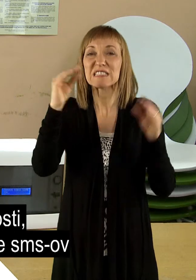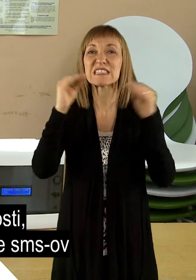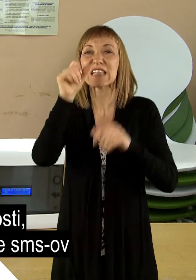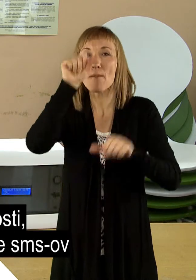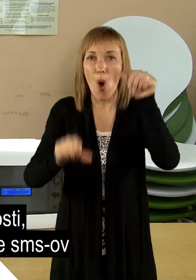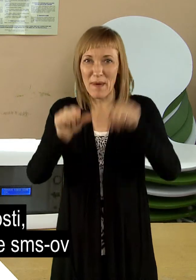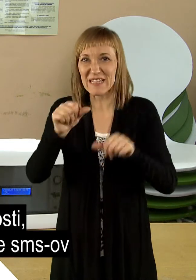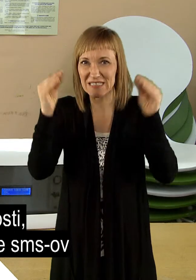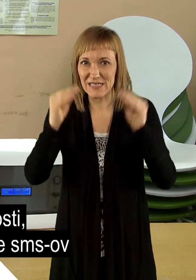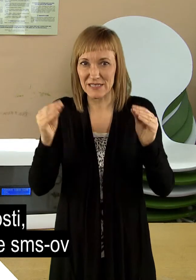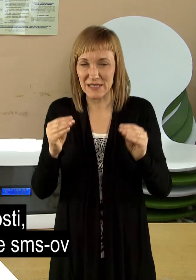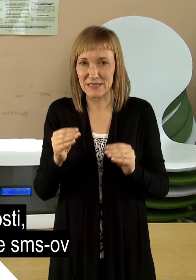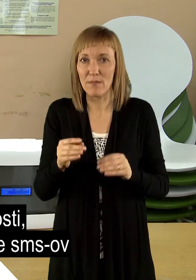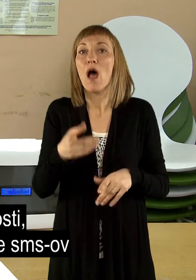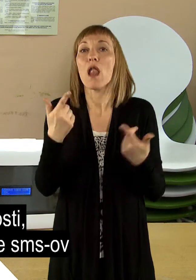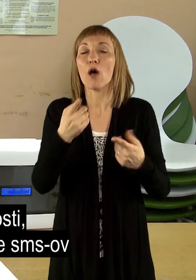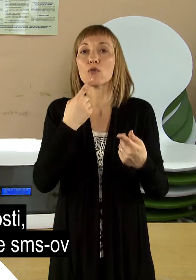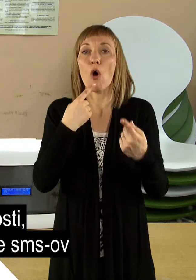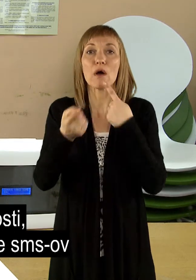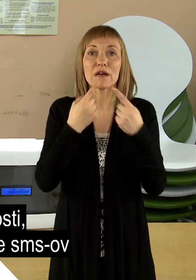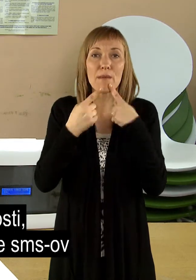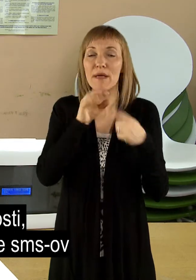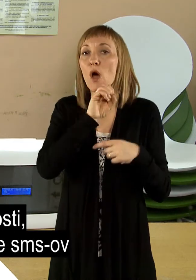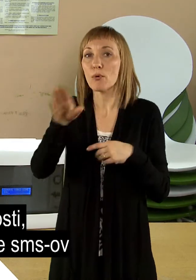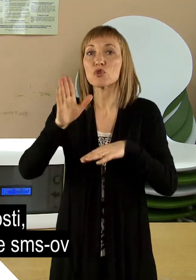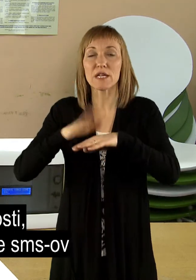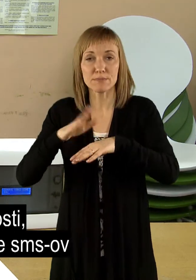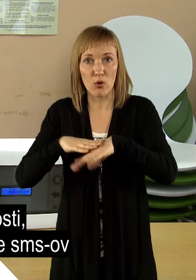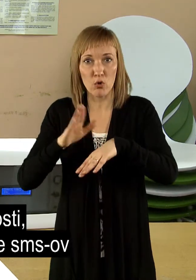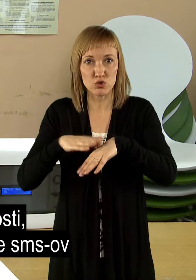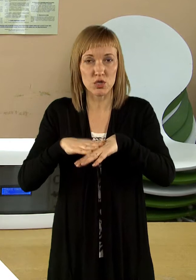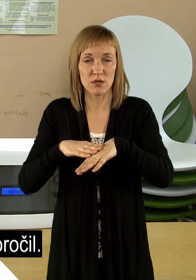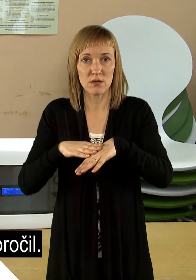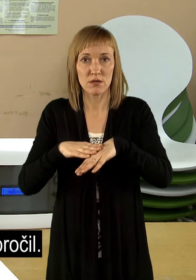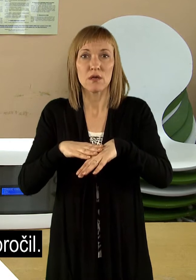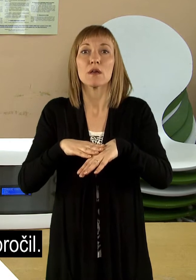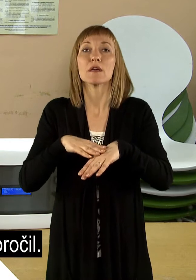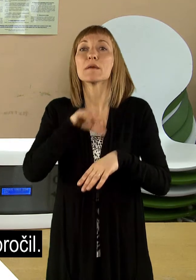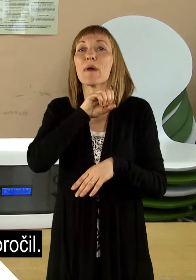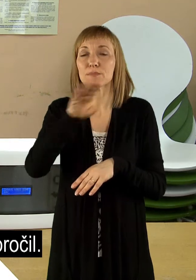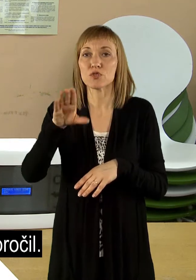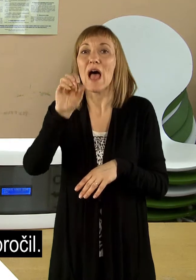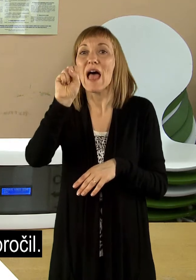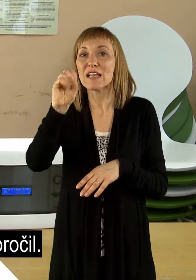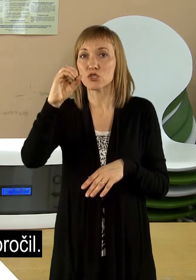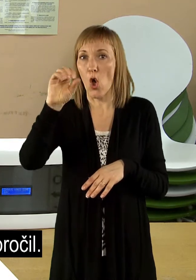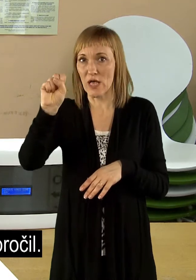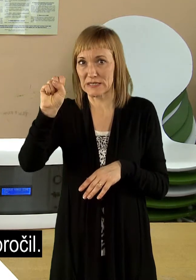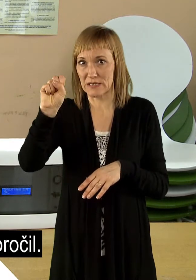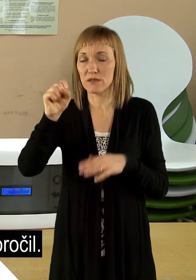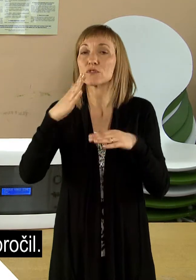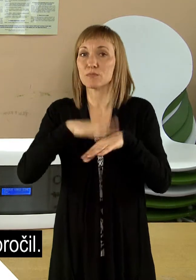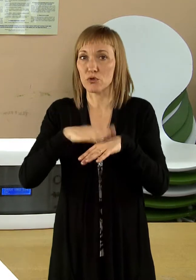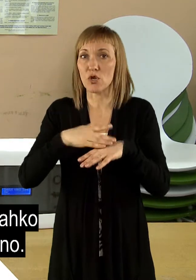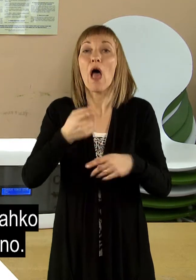ima tri funkcionalnosti, se pravi klepet, pošiljene SMS-ov in pošiljene SOS poročil.